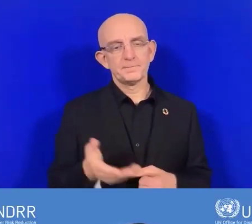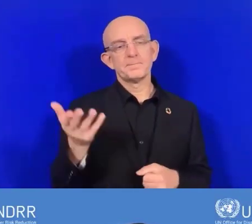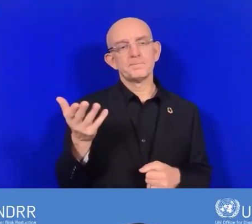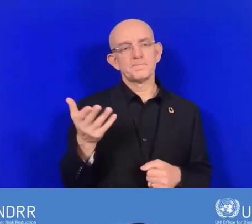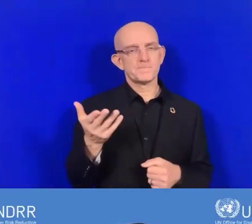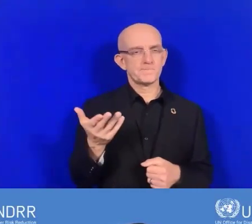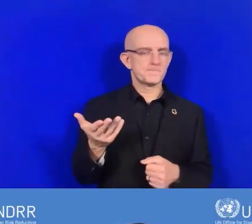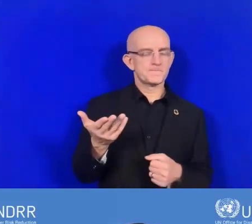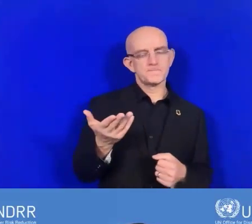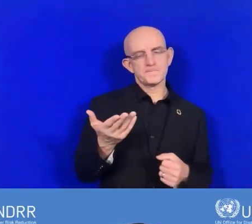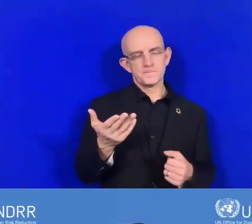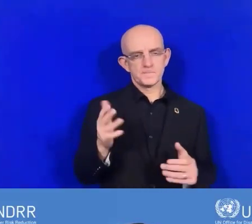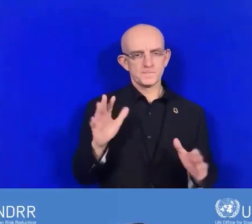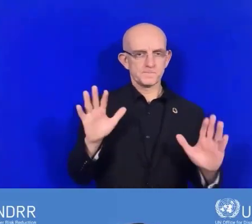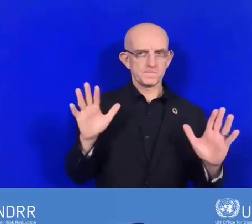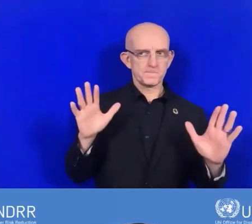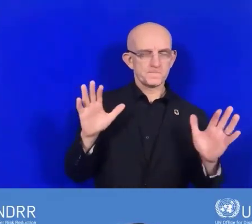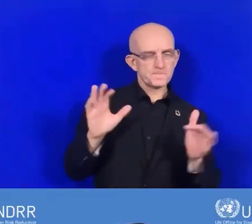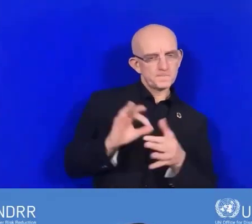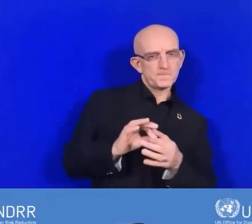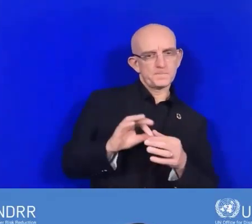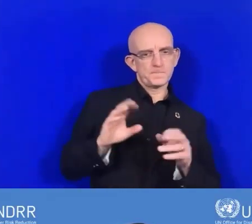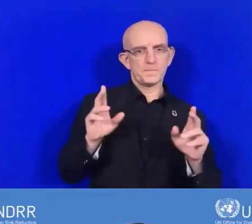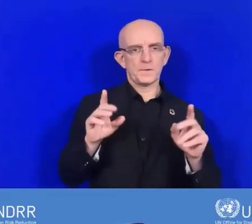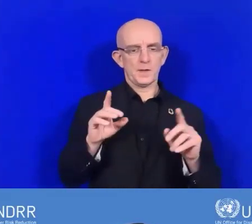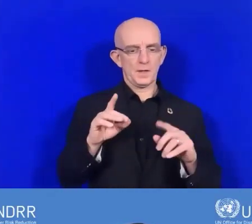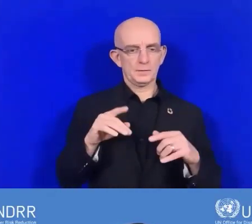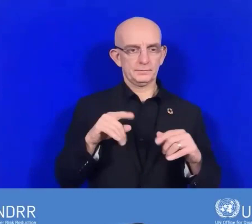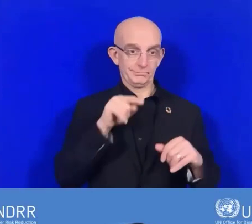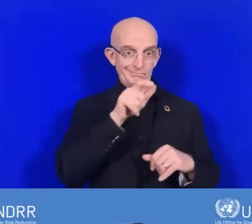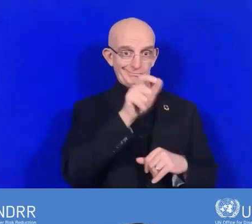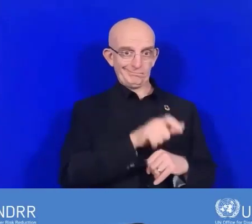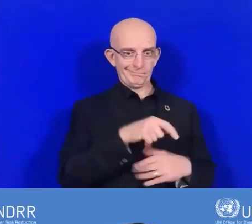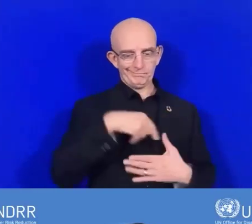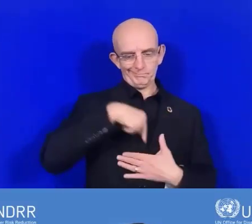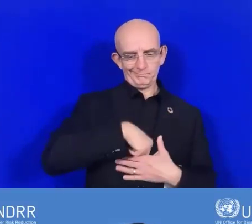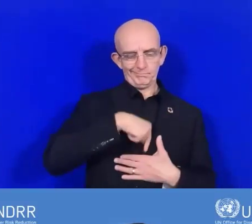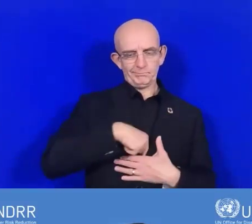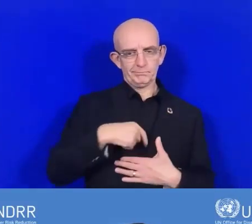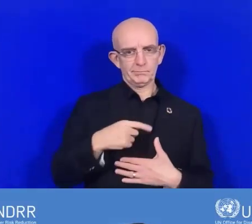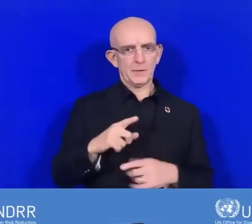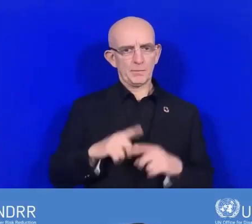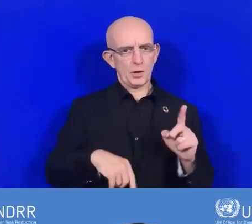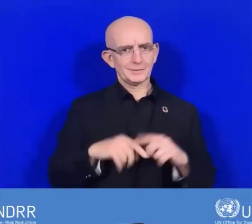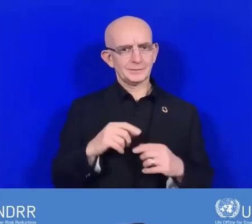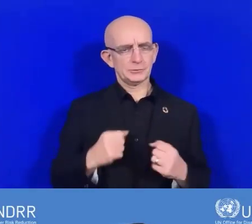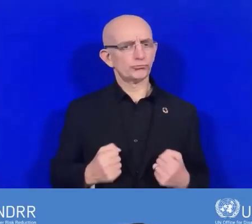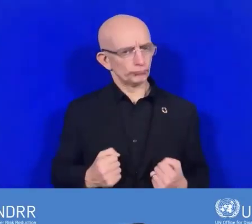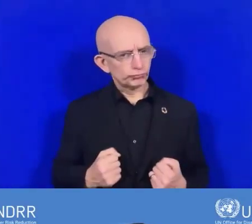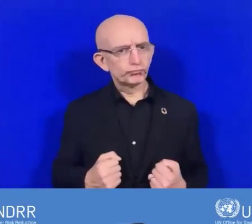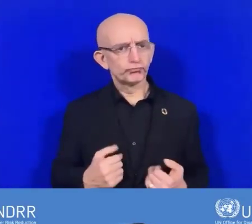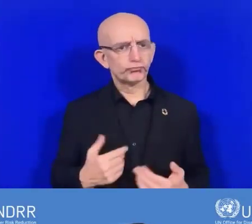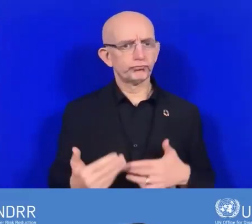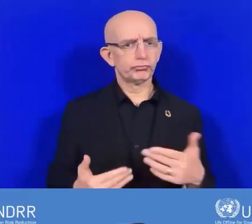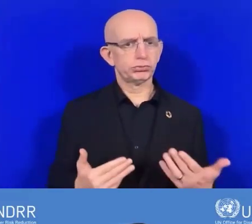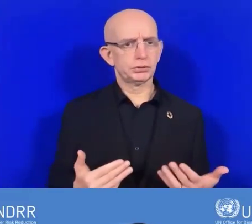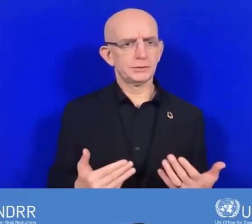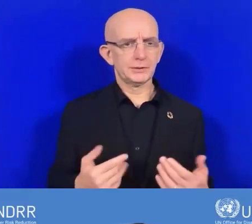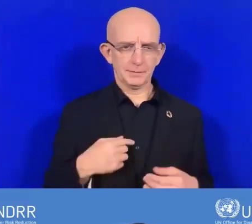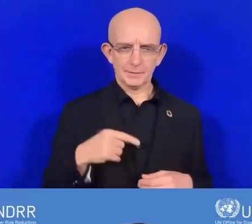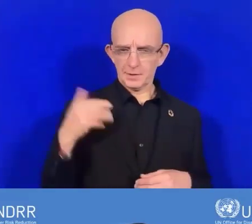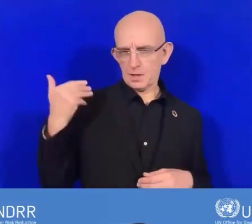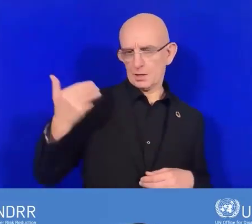Ok, c'est une question quelque peu politique. J'ai pu dire aux gouvernements locaux et aux